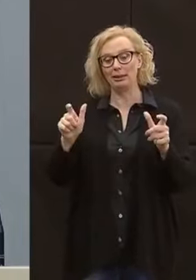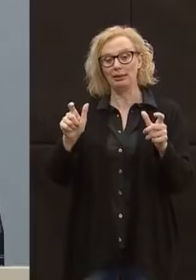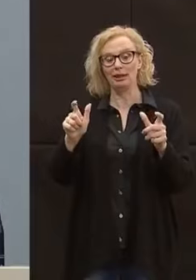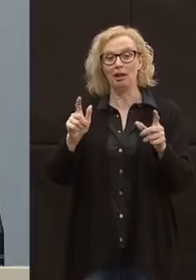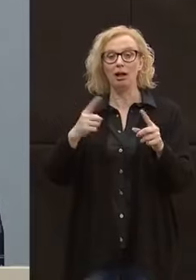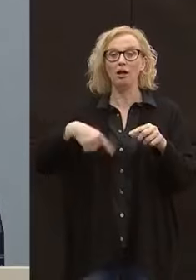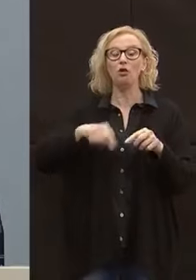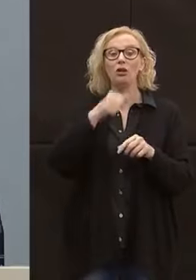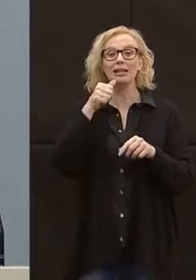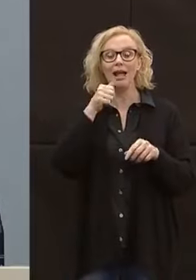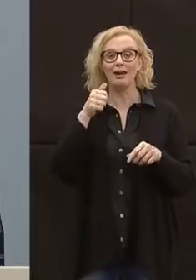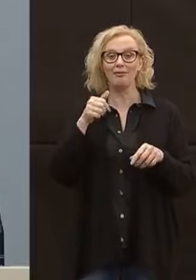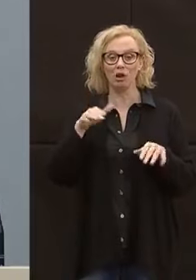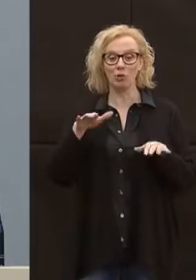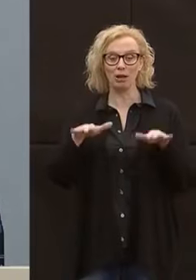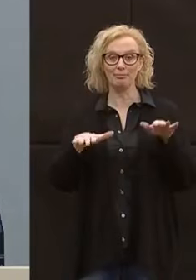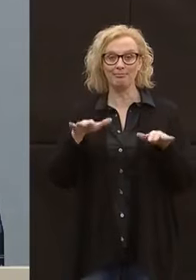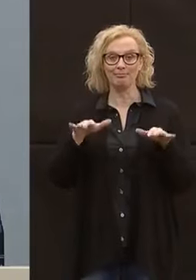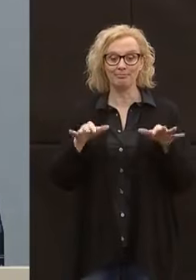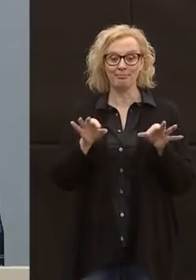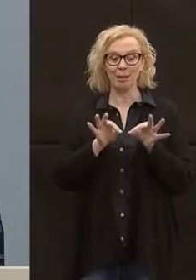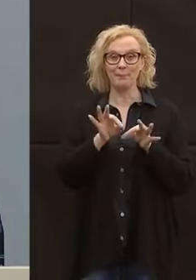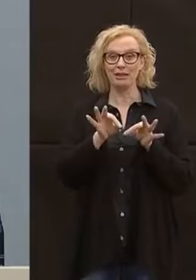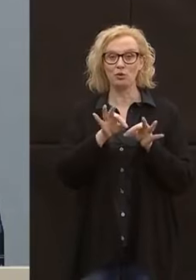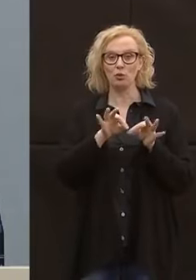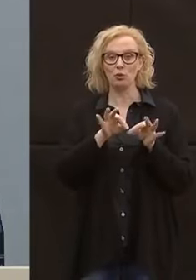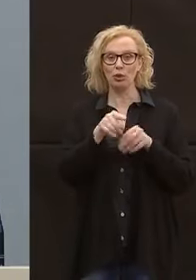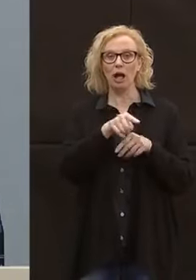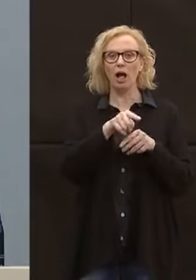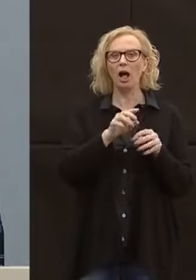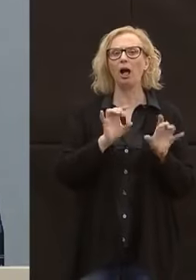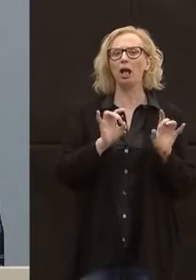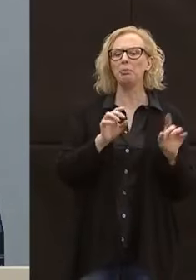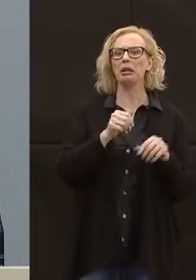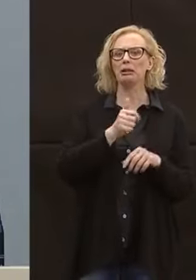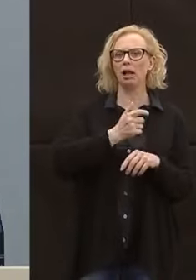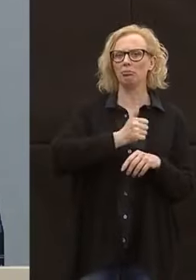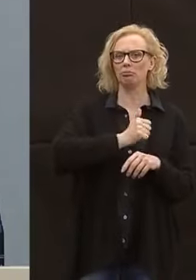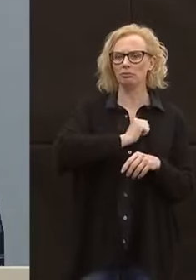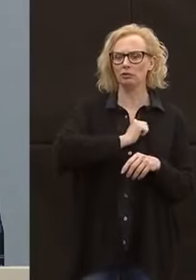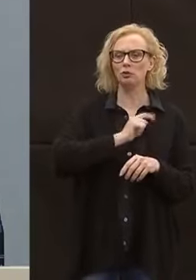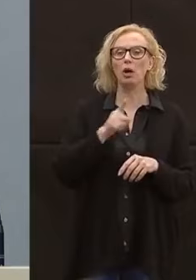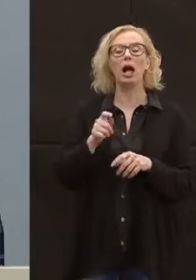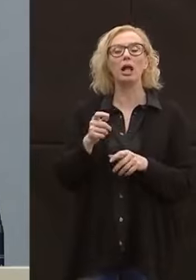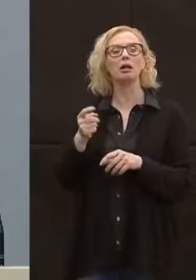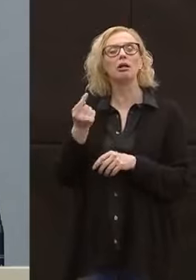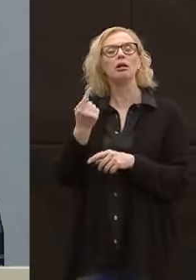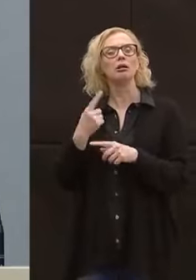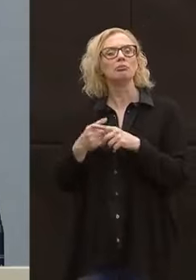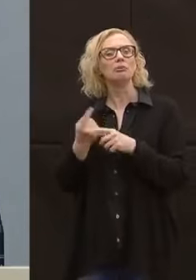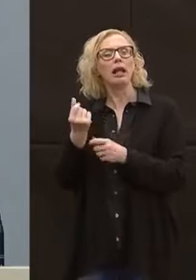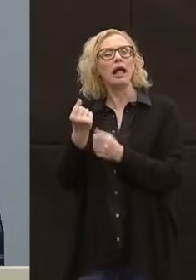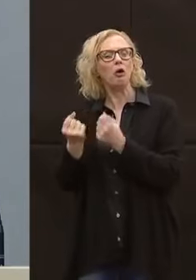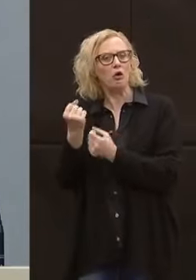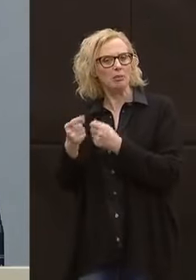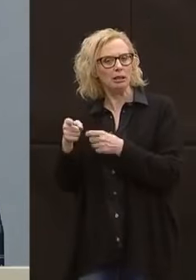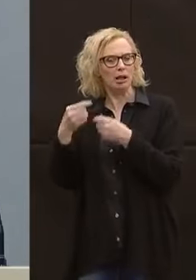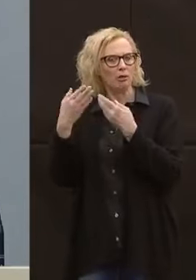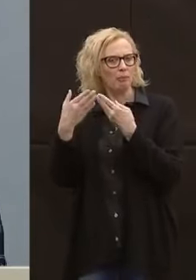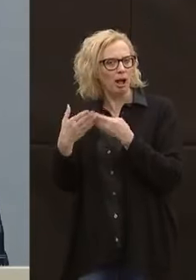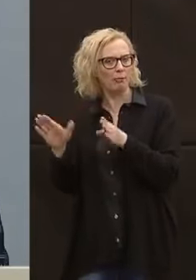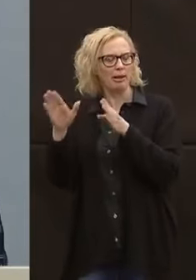meglio il rispetto delle libertà individuali, il rispetto della libertà di impresa e dell'economia con il